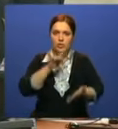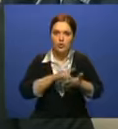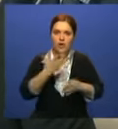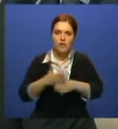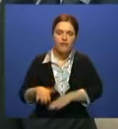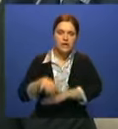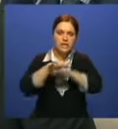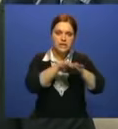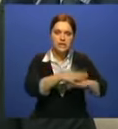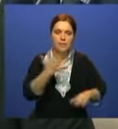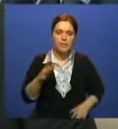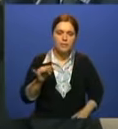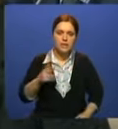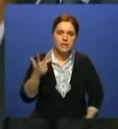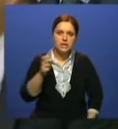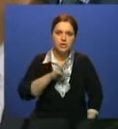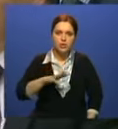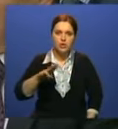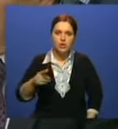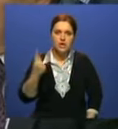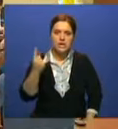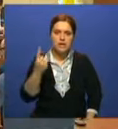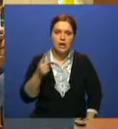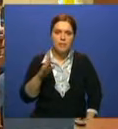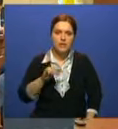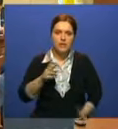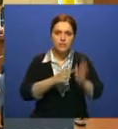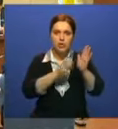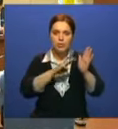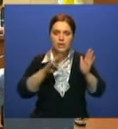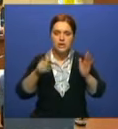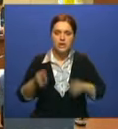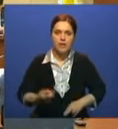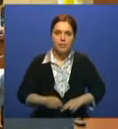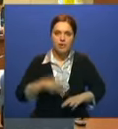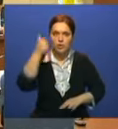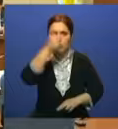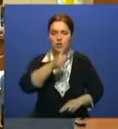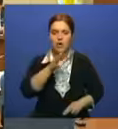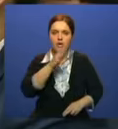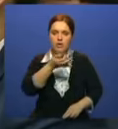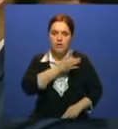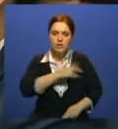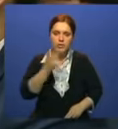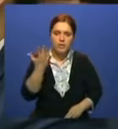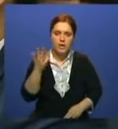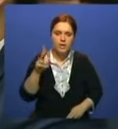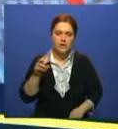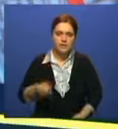миллиардов 300 миллионов тенге. них 1 миллиард 700 миллионов тенге на этот год. Сроки освоения кредитов 5 лет.